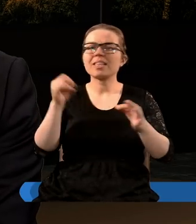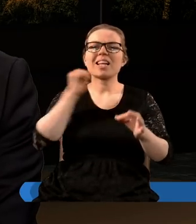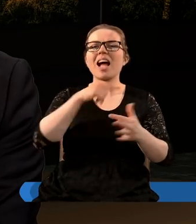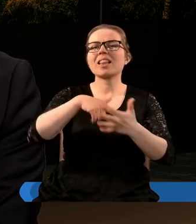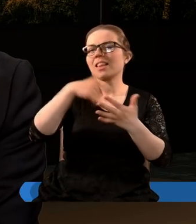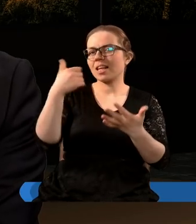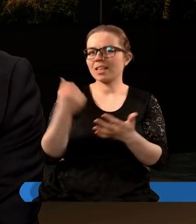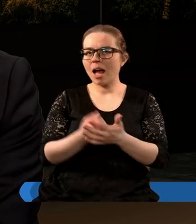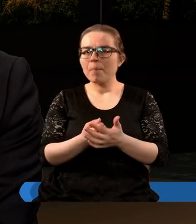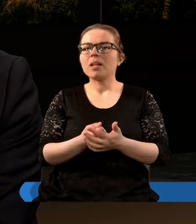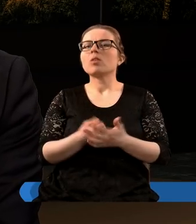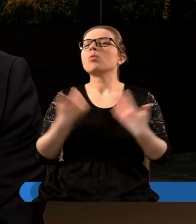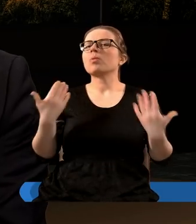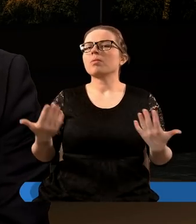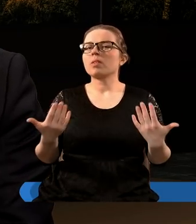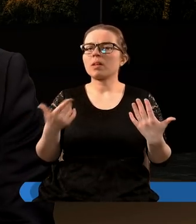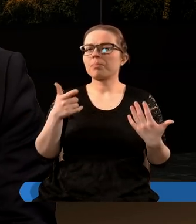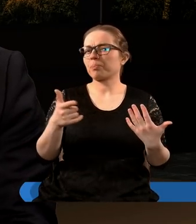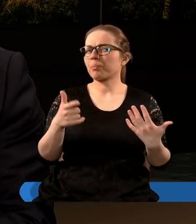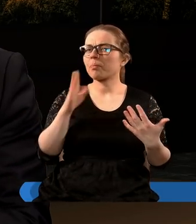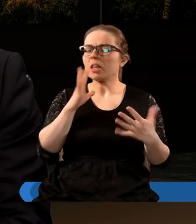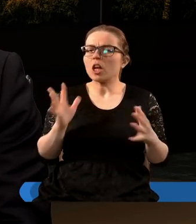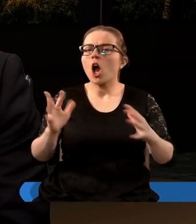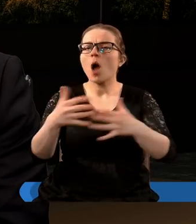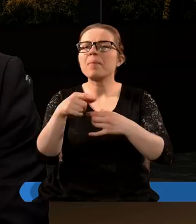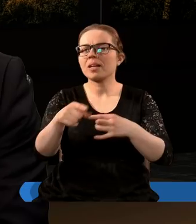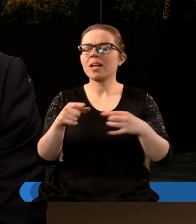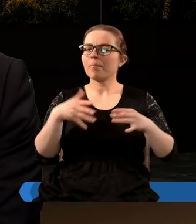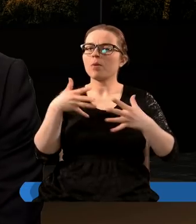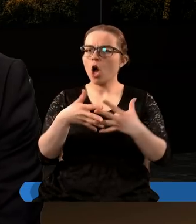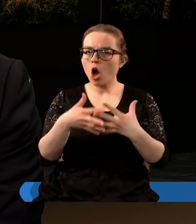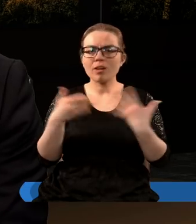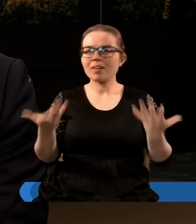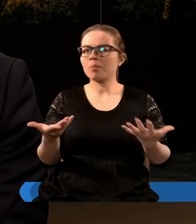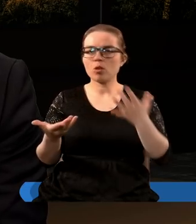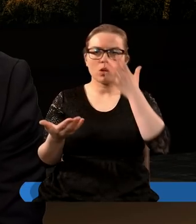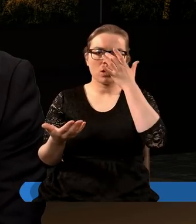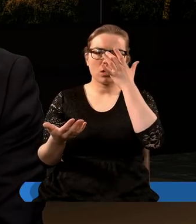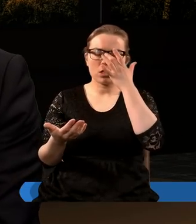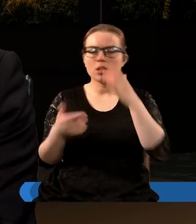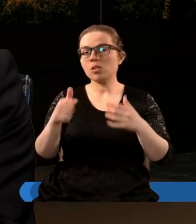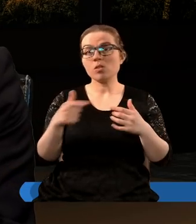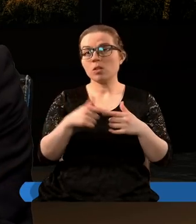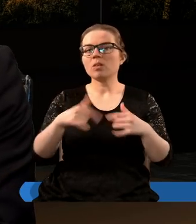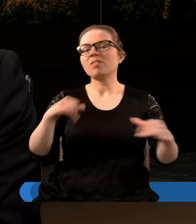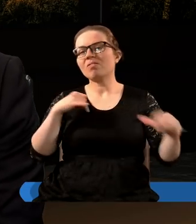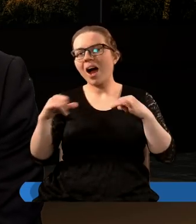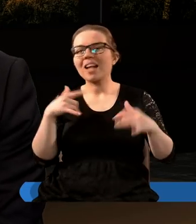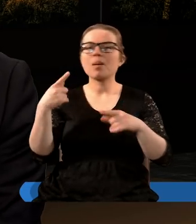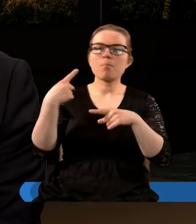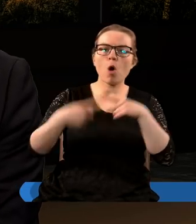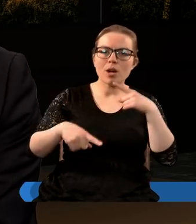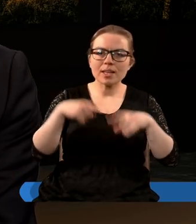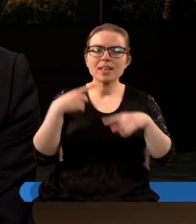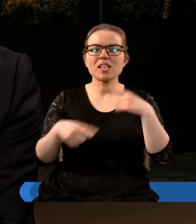Nowego Testamentu i tych czasów objętych właśnie tym prorostwem do władzy, do władzy politycznej,